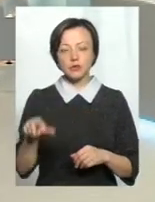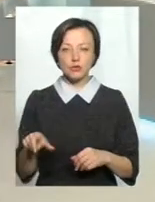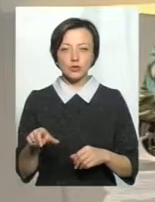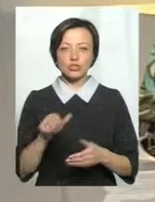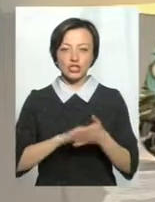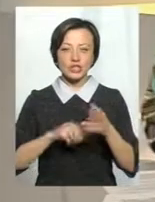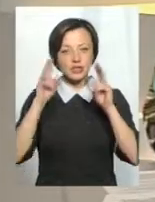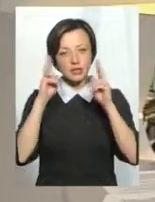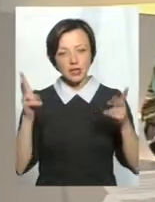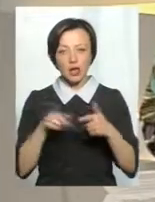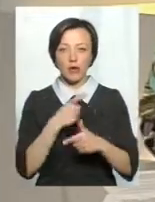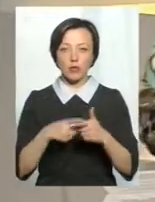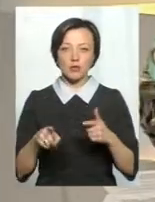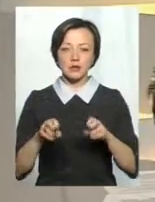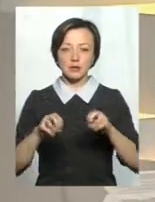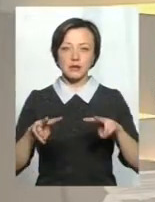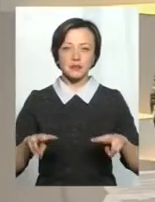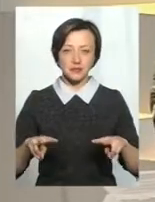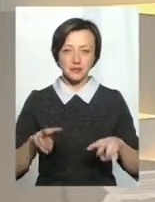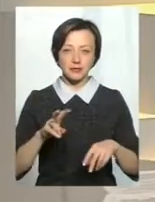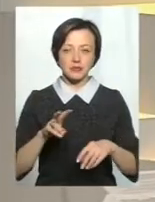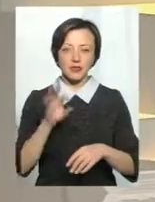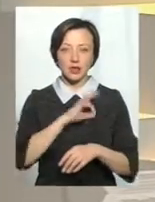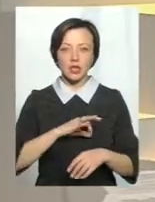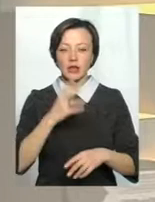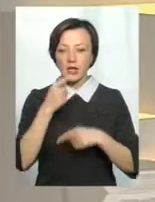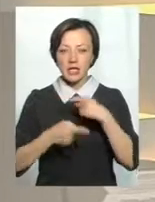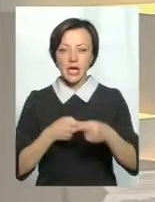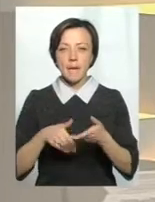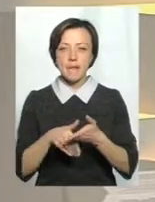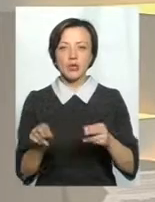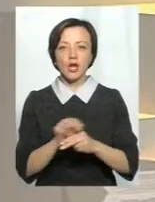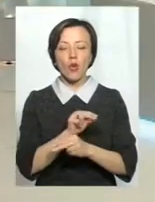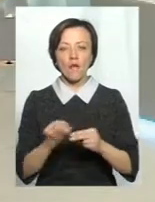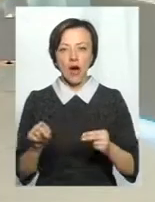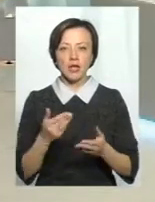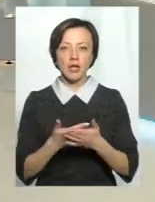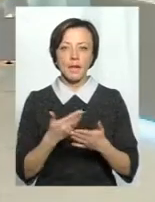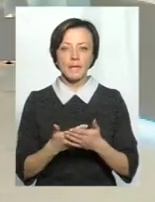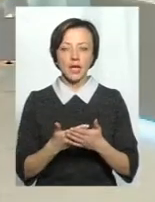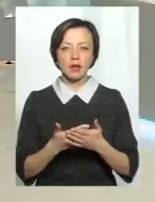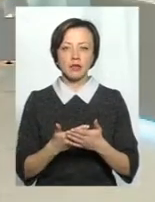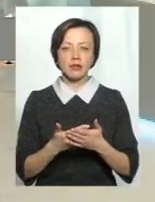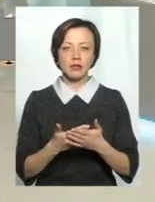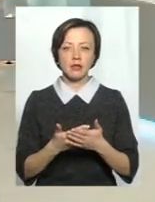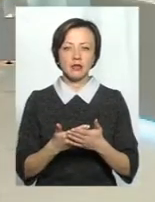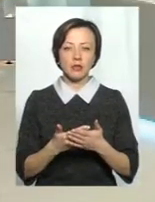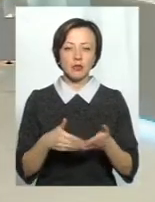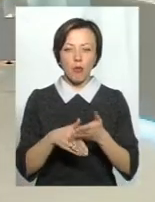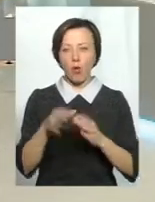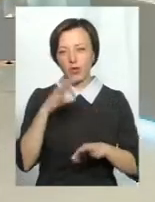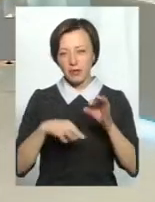незнання, чи навіть фахівці, які використовують традиційні методи лікування, скажімо, за допомогою